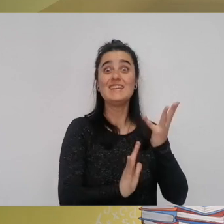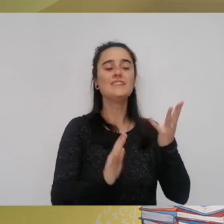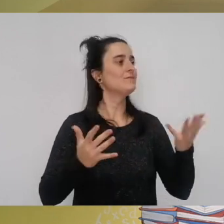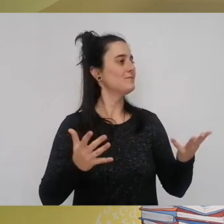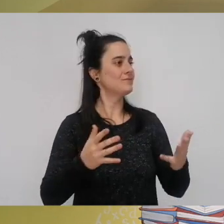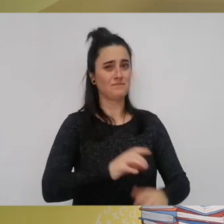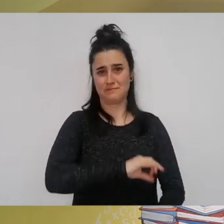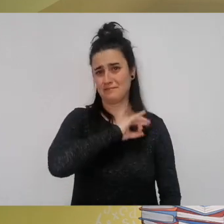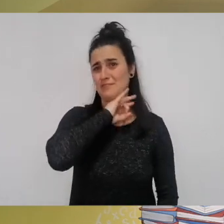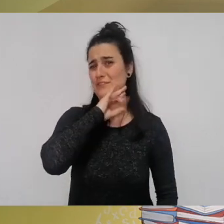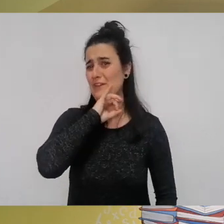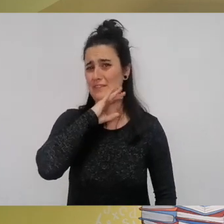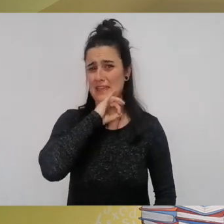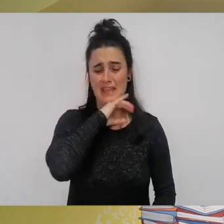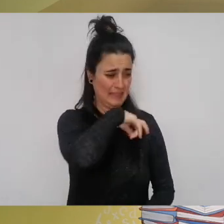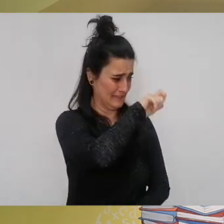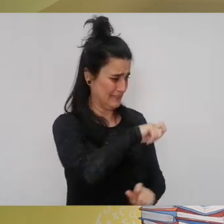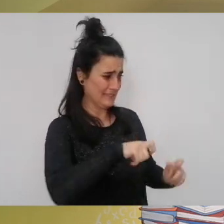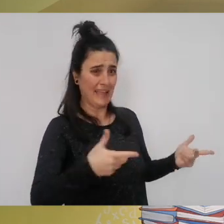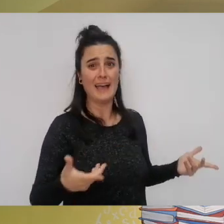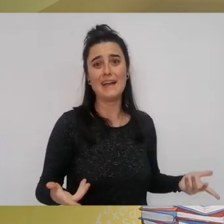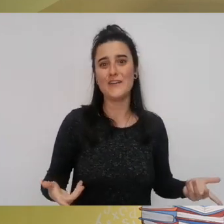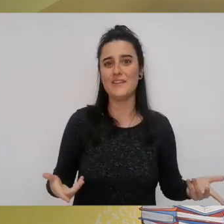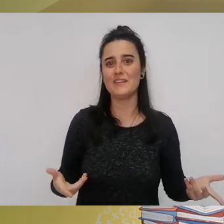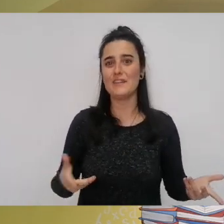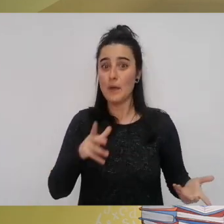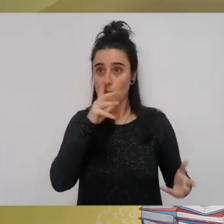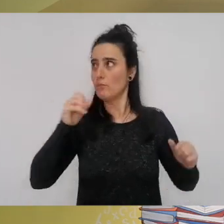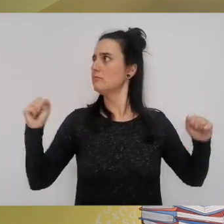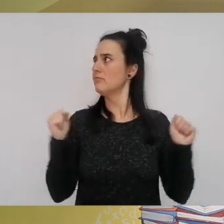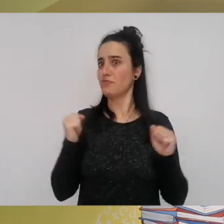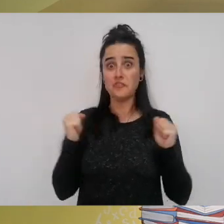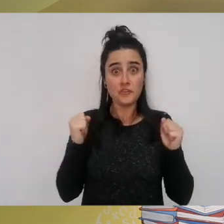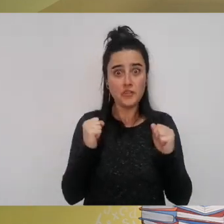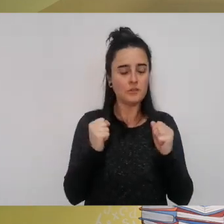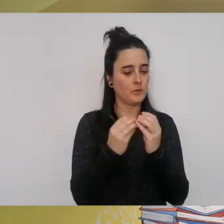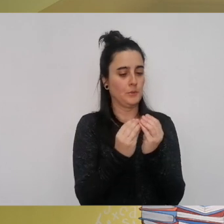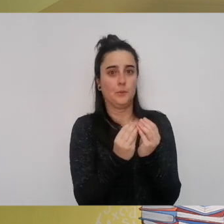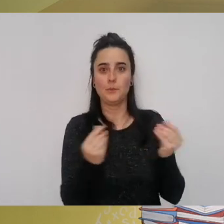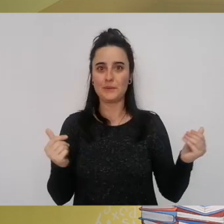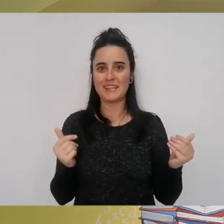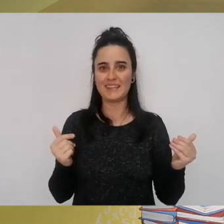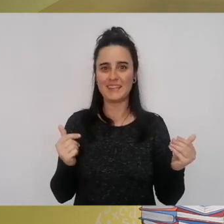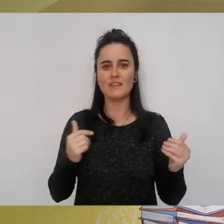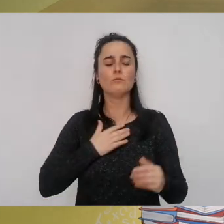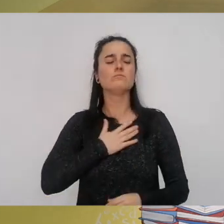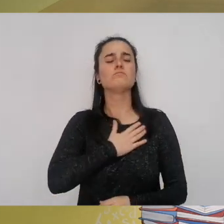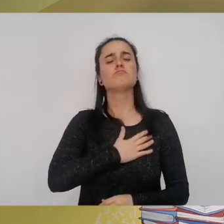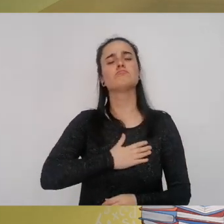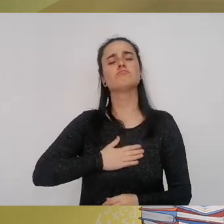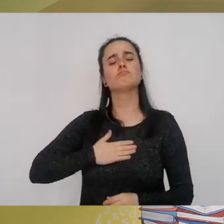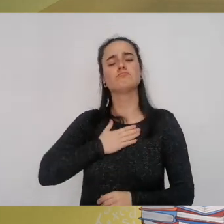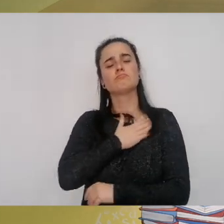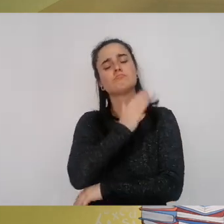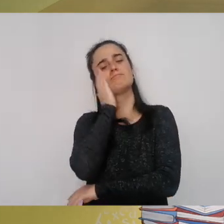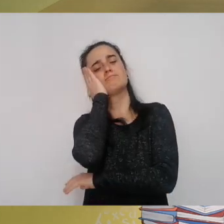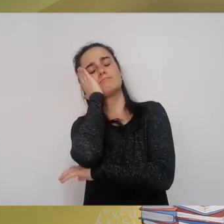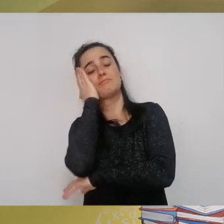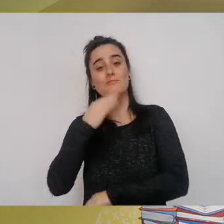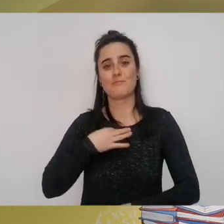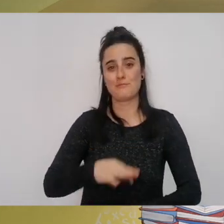postu egin ziren hotza joan egin zen eta goxo goxo egin